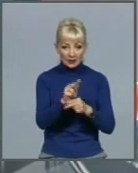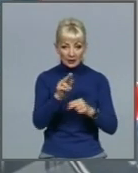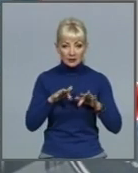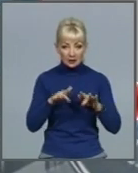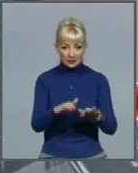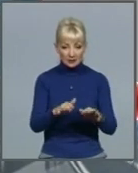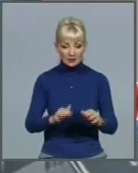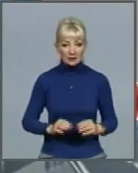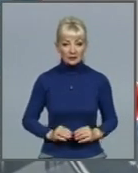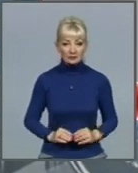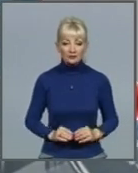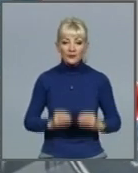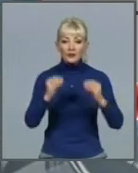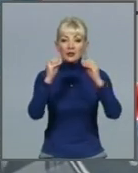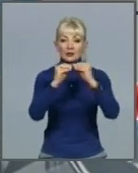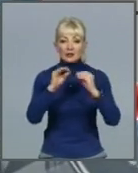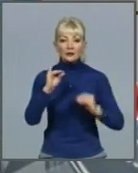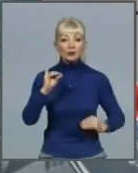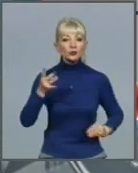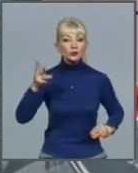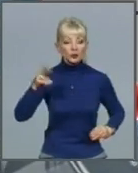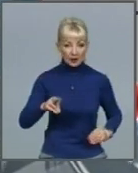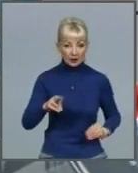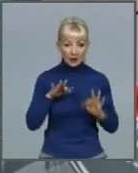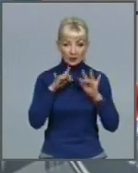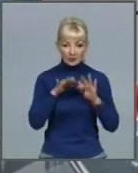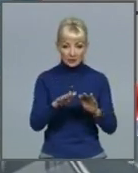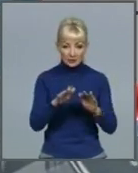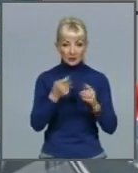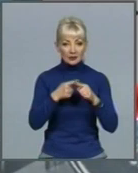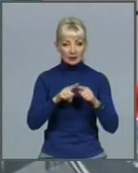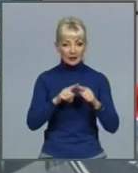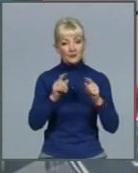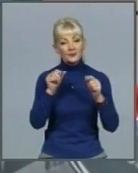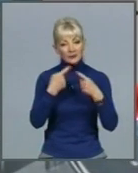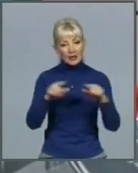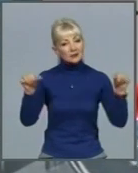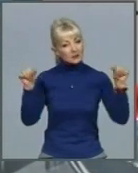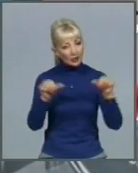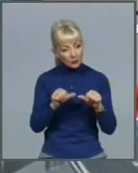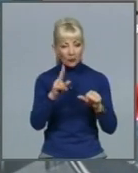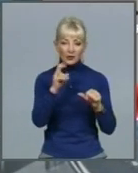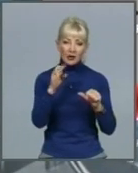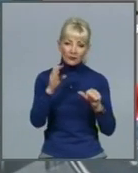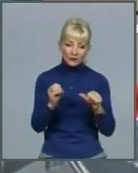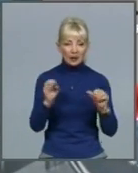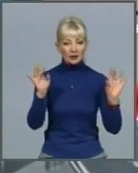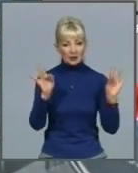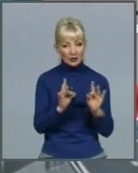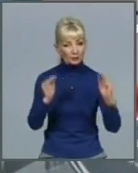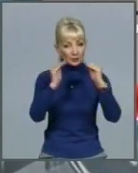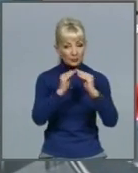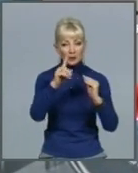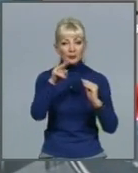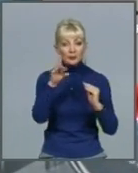З 10 червня – діяльність закладів харчування, зокрема, приймання відвідувачів у приміщеннях за умови дотримання